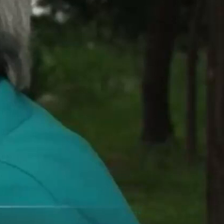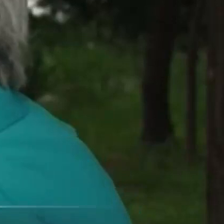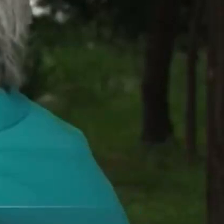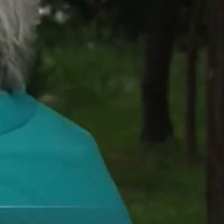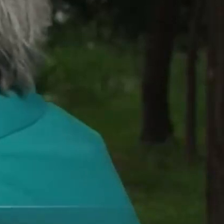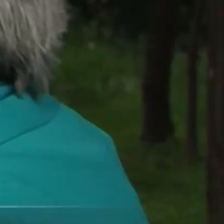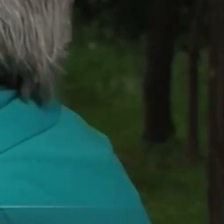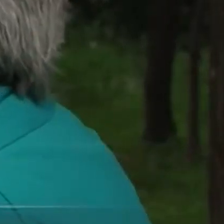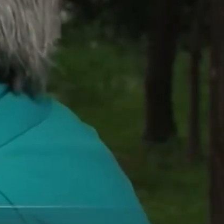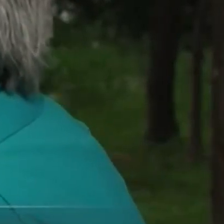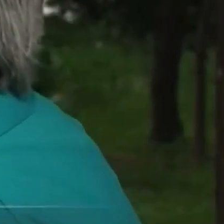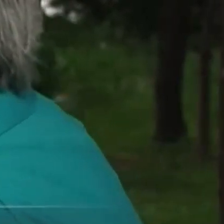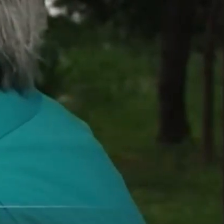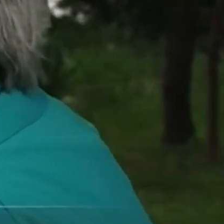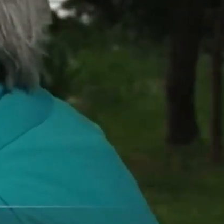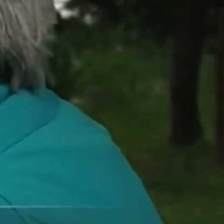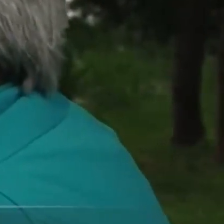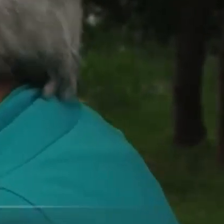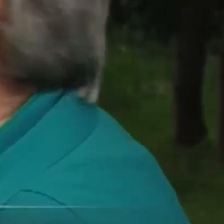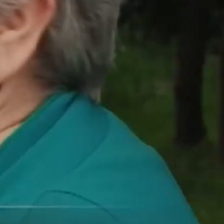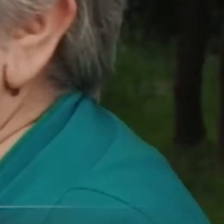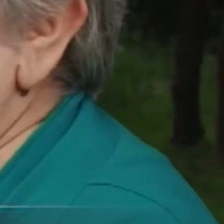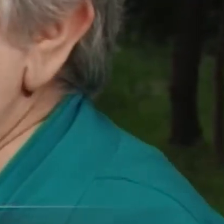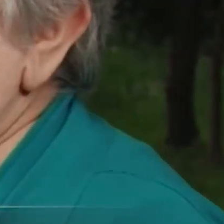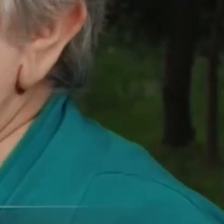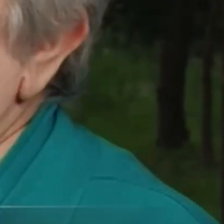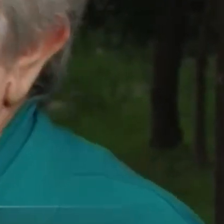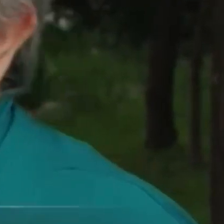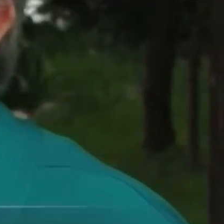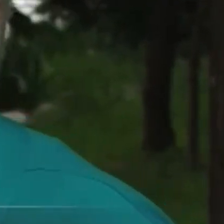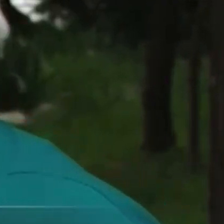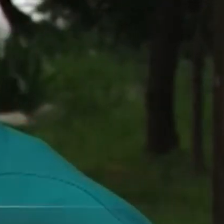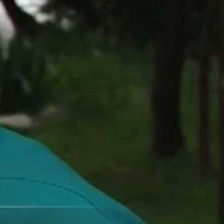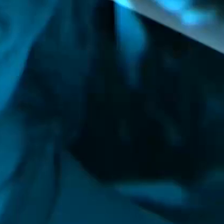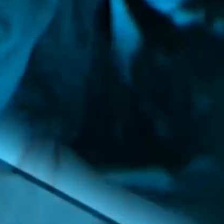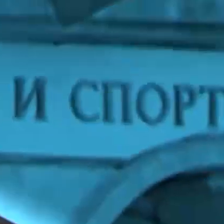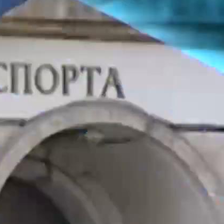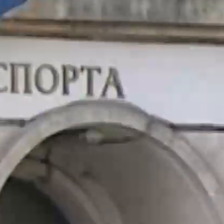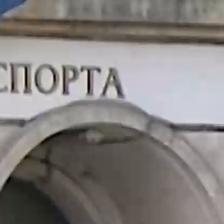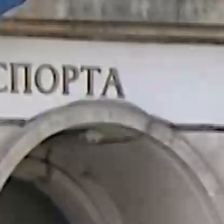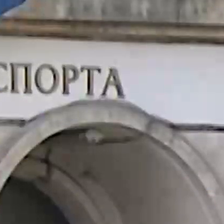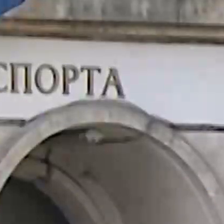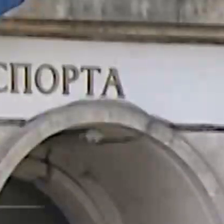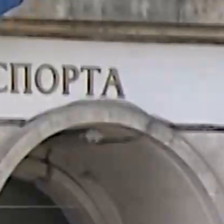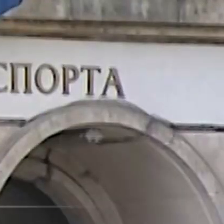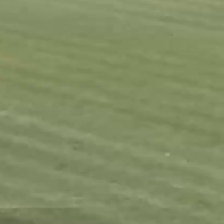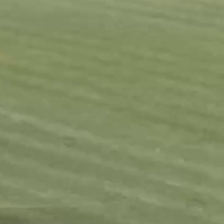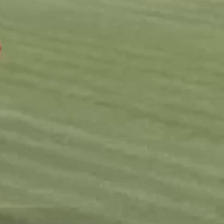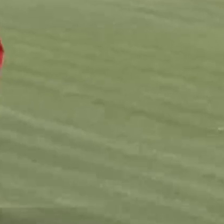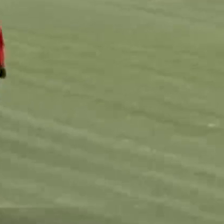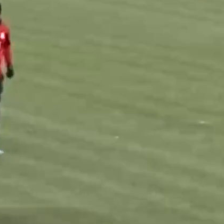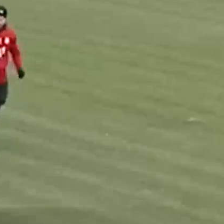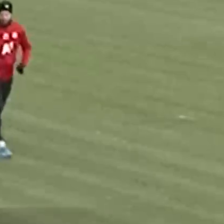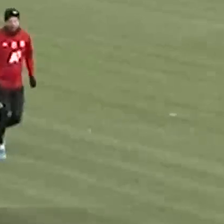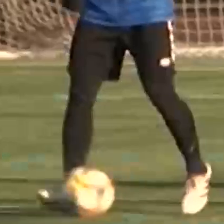се появи като по-чудо на масото на моето другаче, ще бъде прекрасно. Министърът на спорта издаде